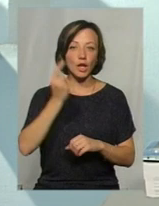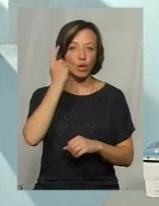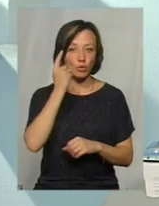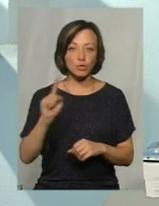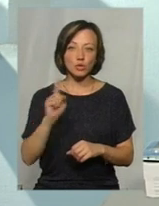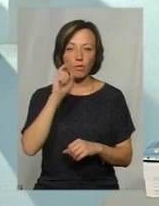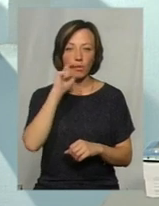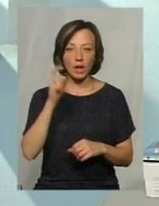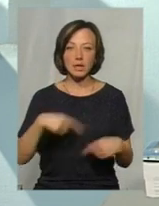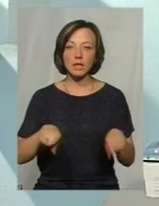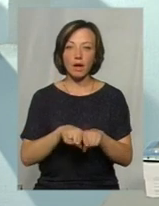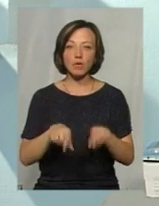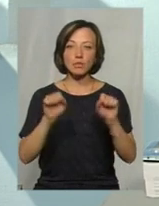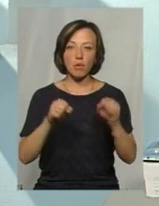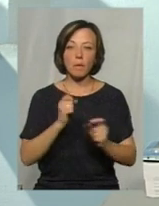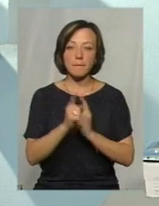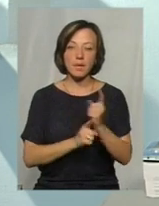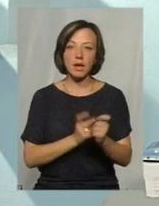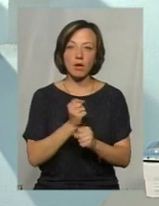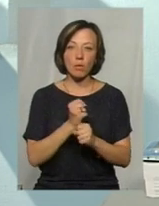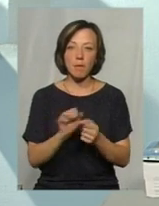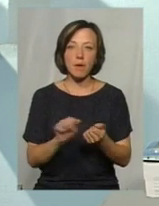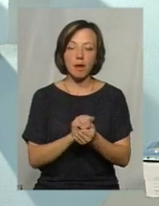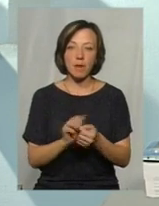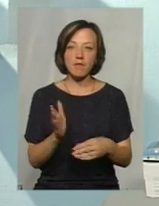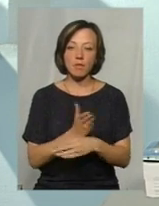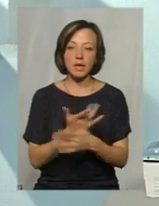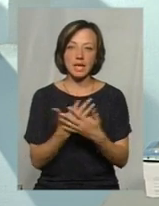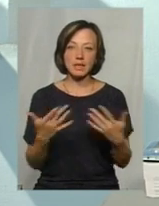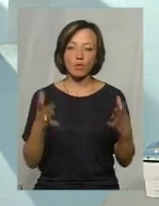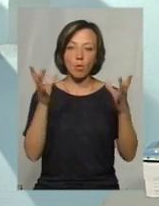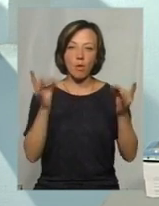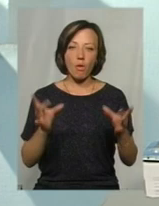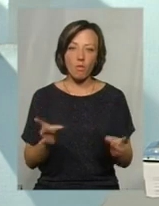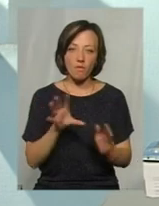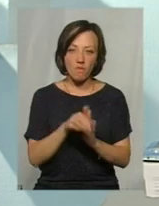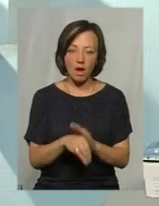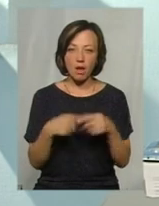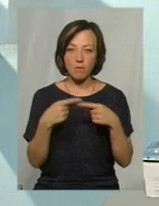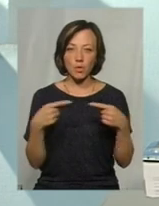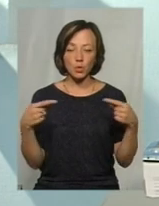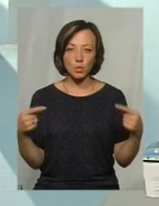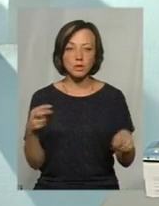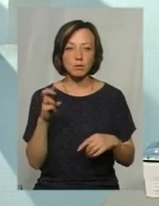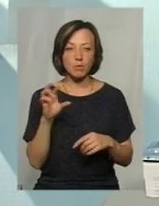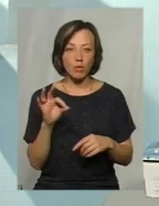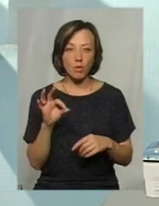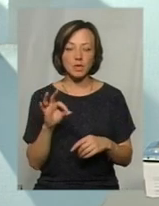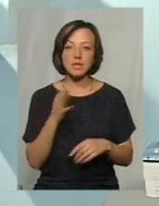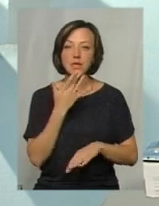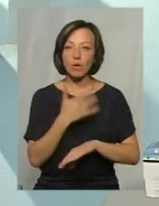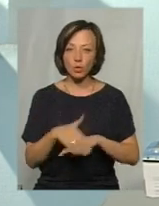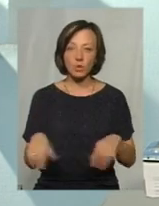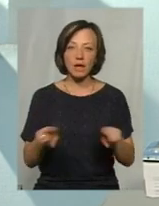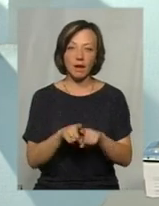що в Україні також можна з переробленого паперу виготовляти різні упакування для цієї продукції, бо за кордоном